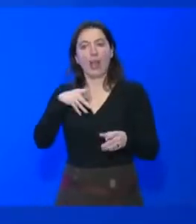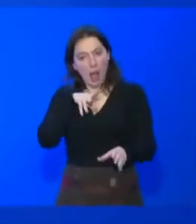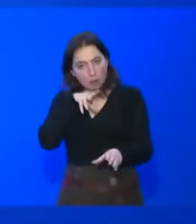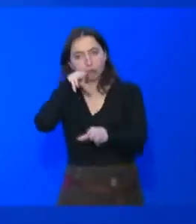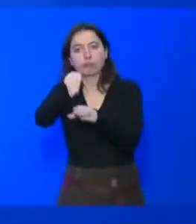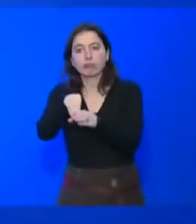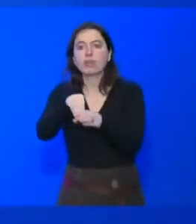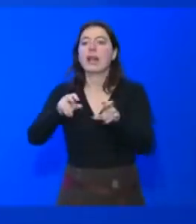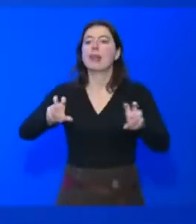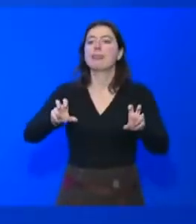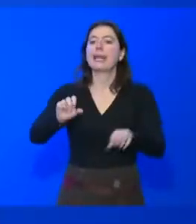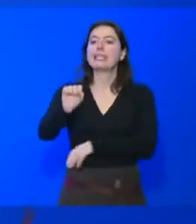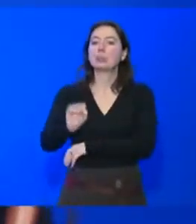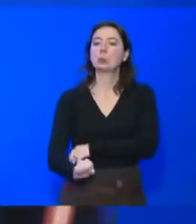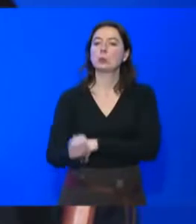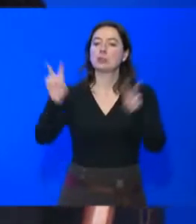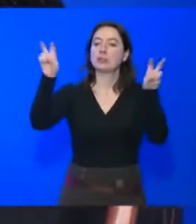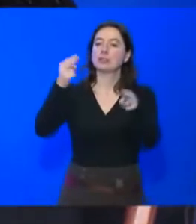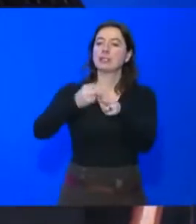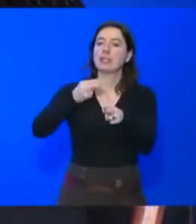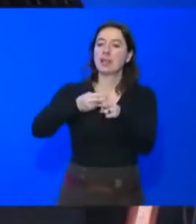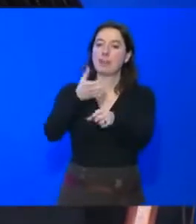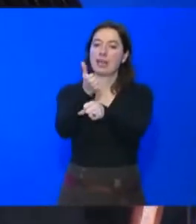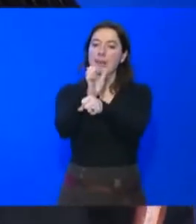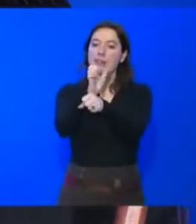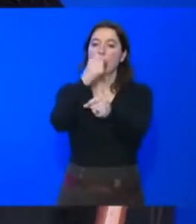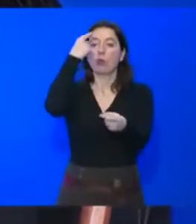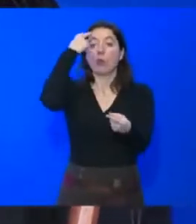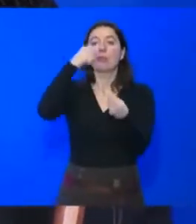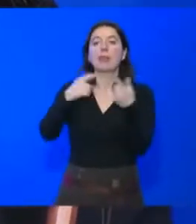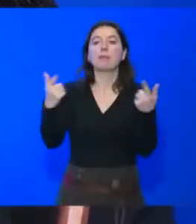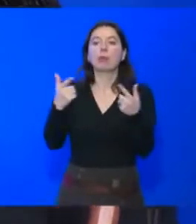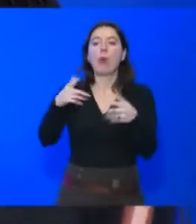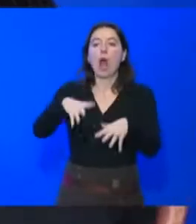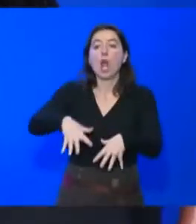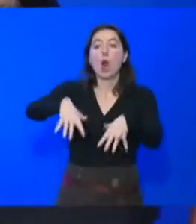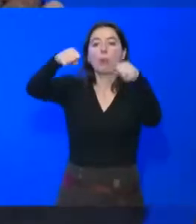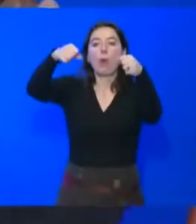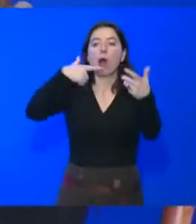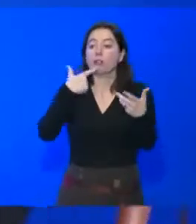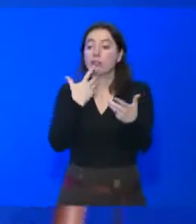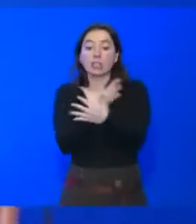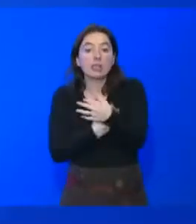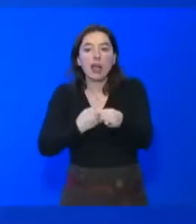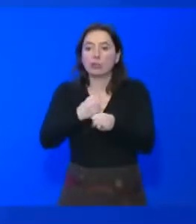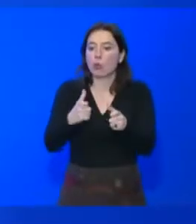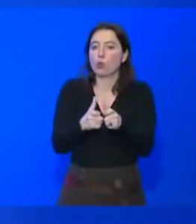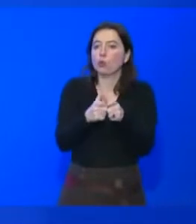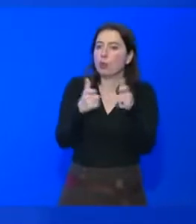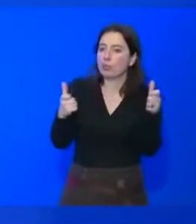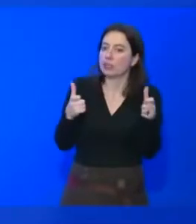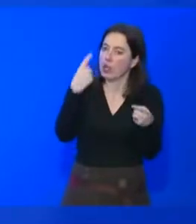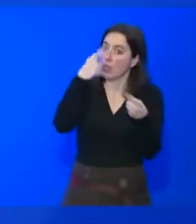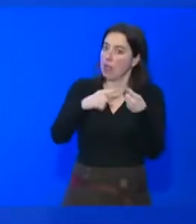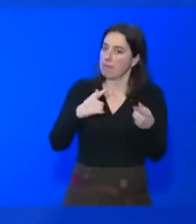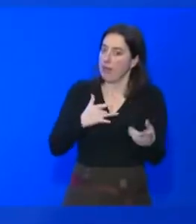où j'ai fait un an pour présenter une émission sur l'emploi, justement, via la création d'entreprise, sujet qui me tenait beaucoup à cœur.